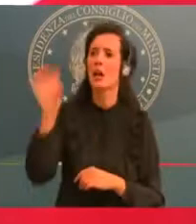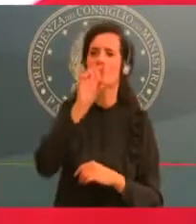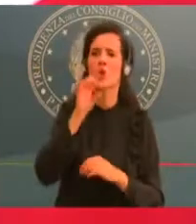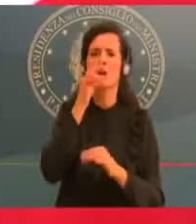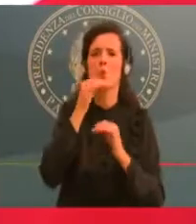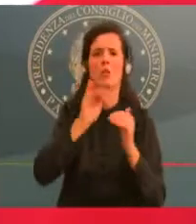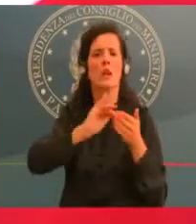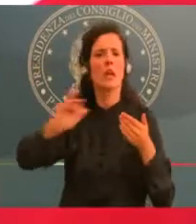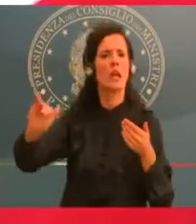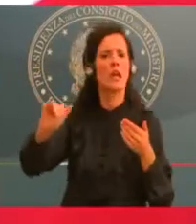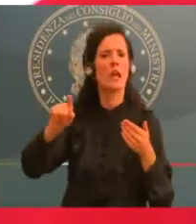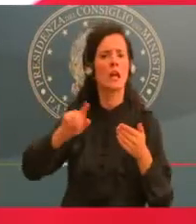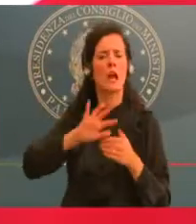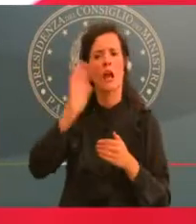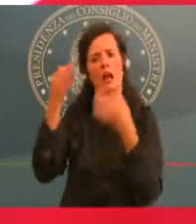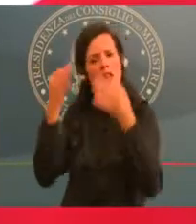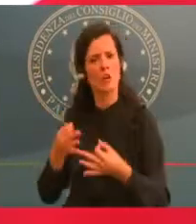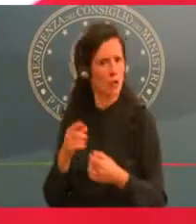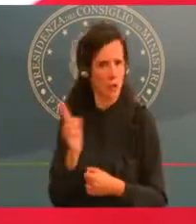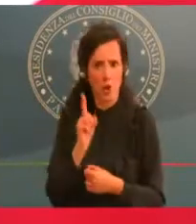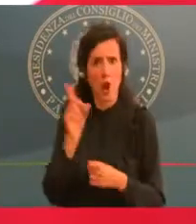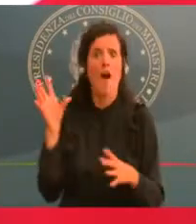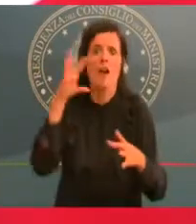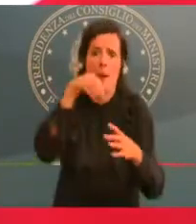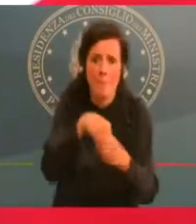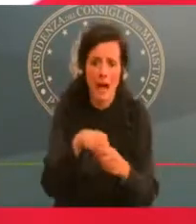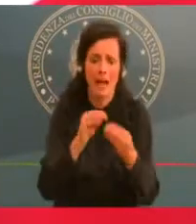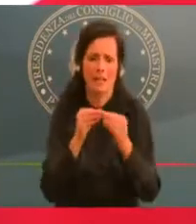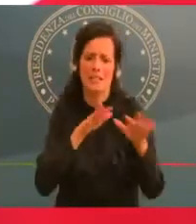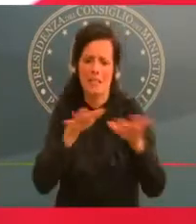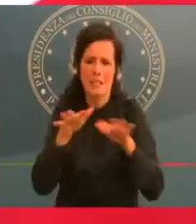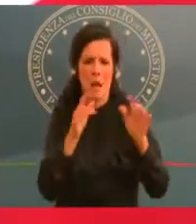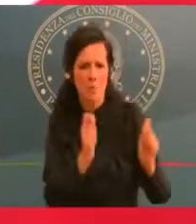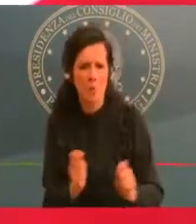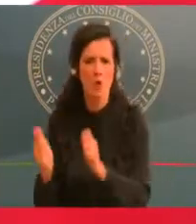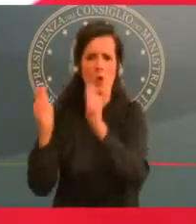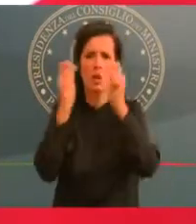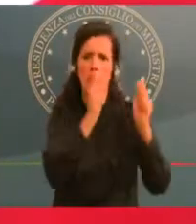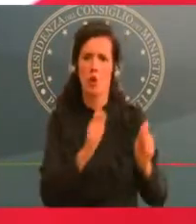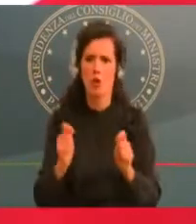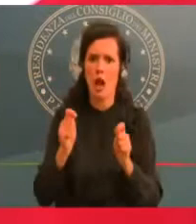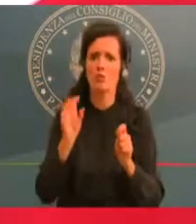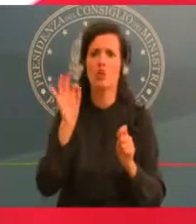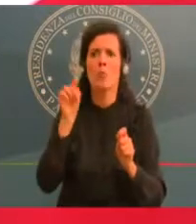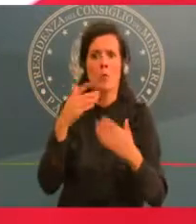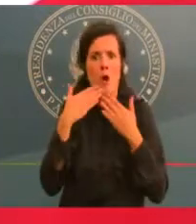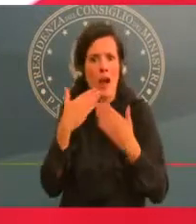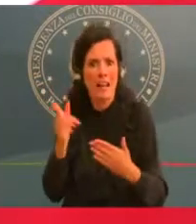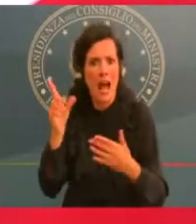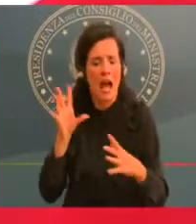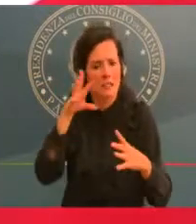a definirne il sistema e contribuiscono a leggere e interpretare i dati.